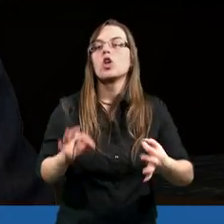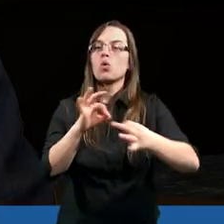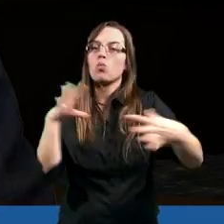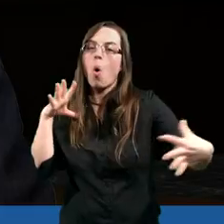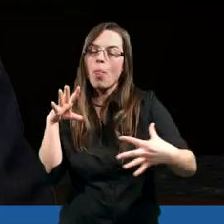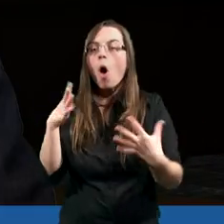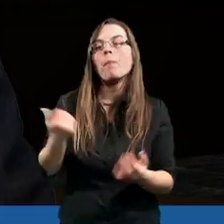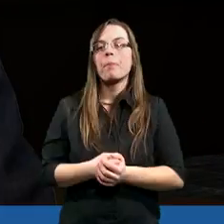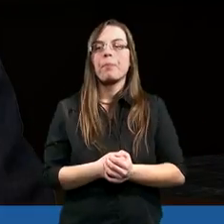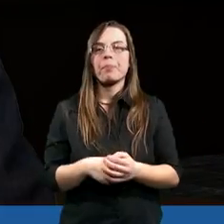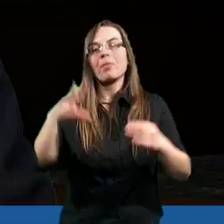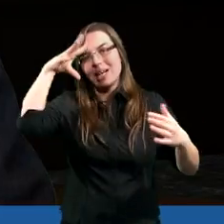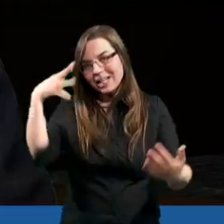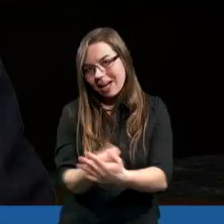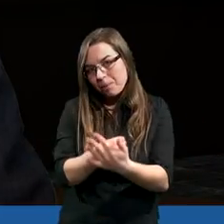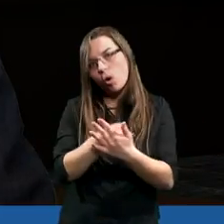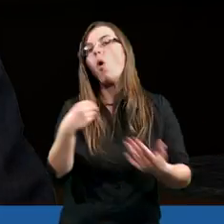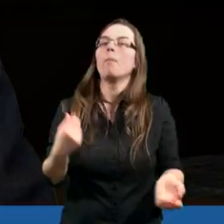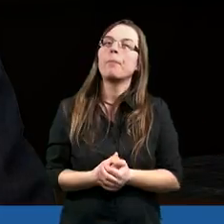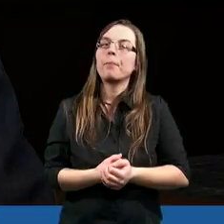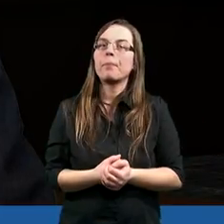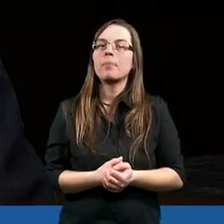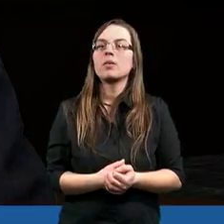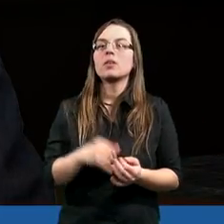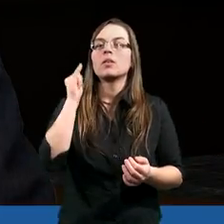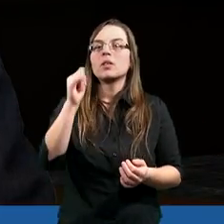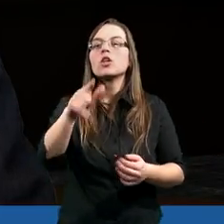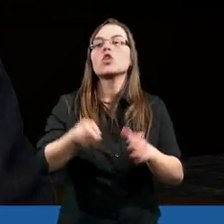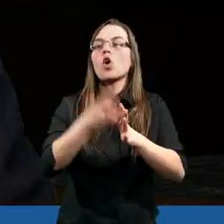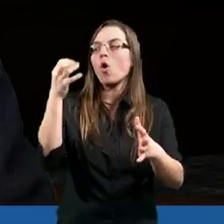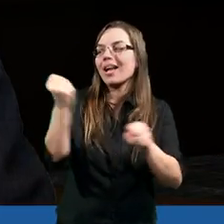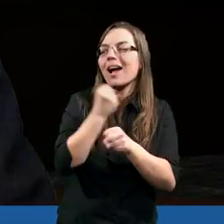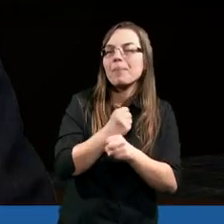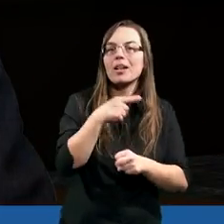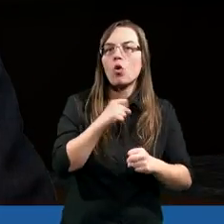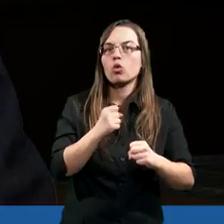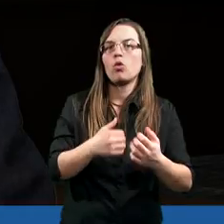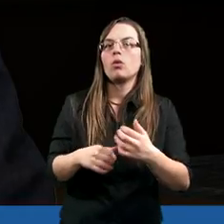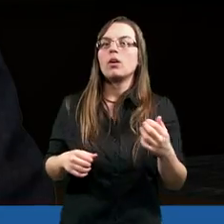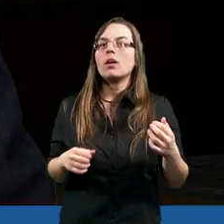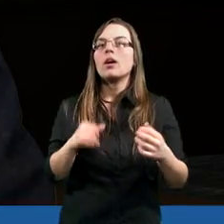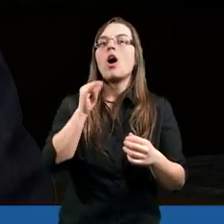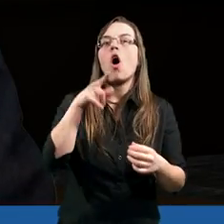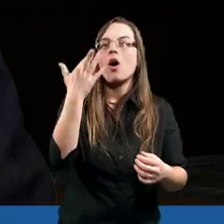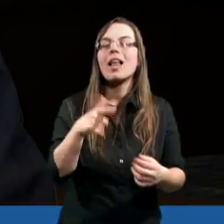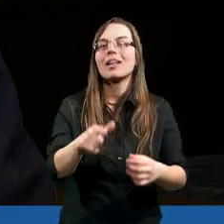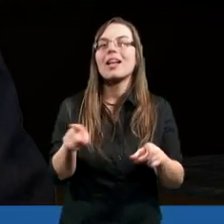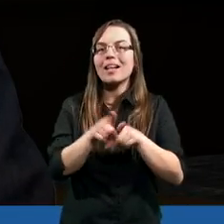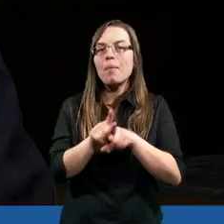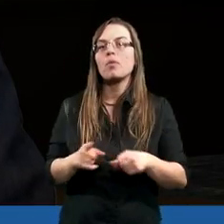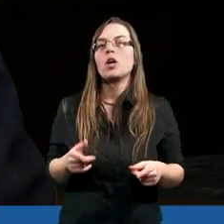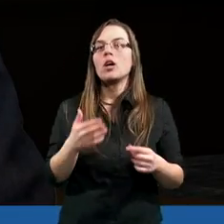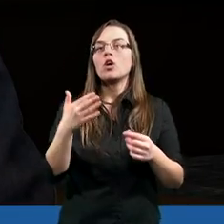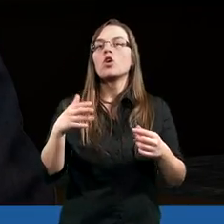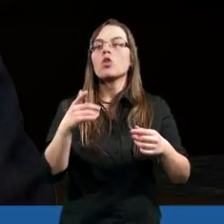Złoto, srebro i drogie kamienie. O ile tamta